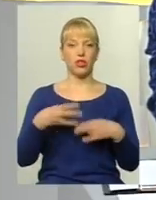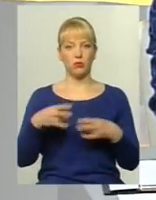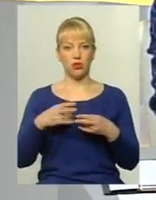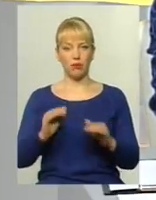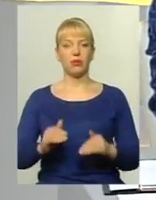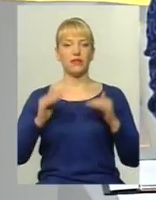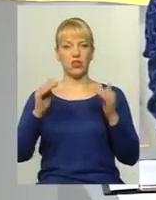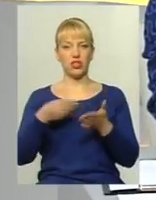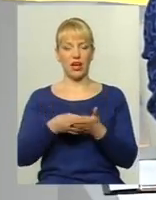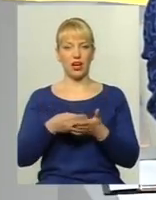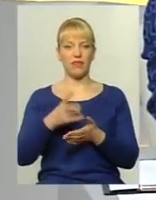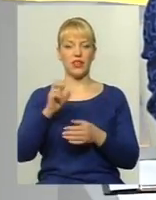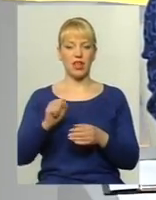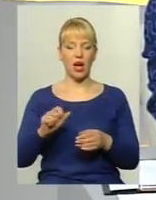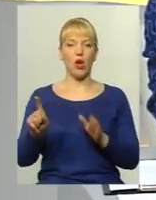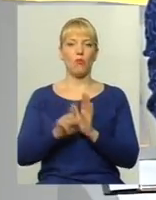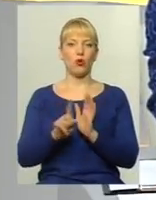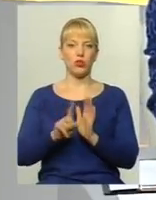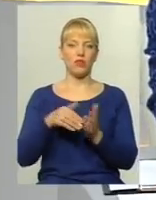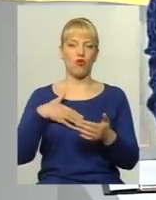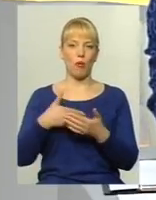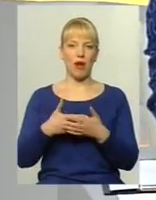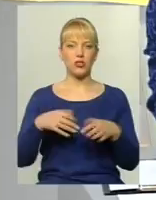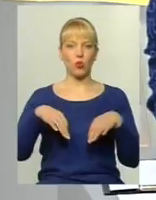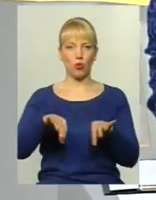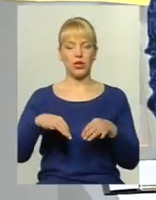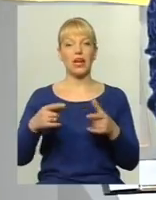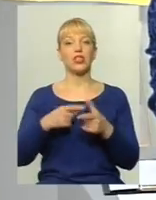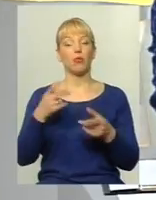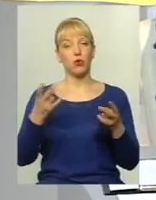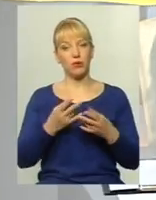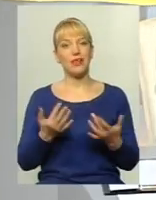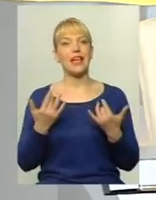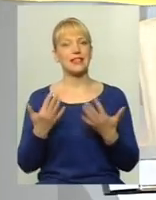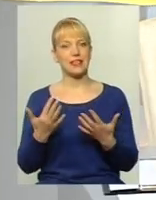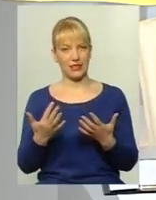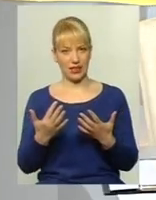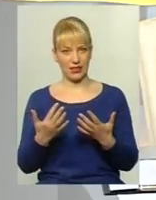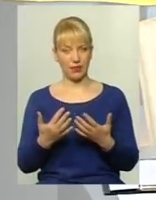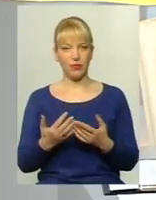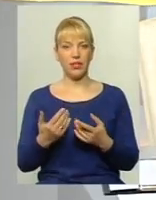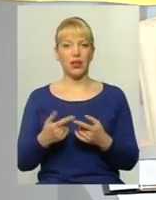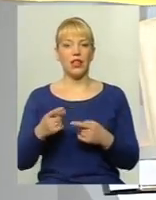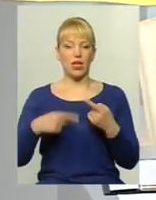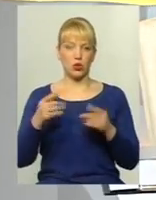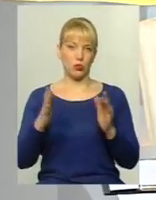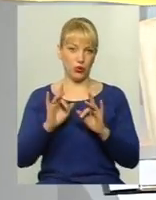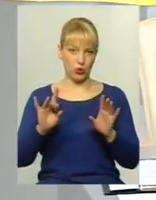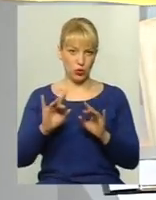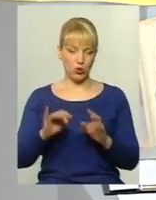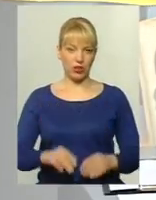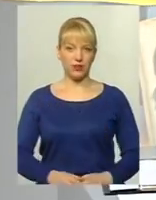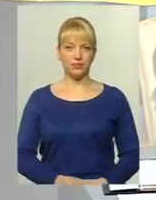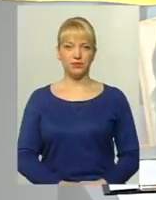тарифи на проїзд у громадському транспорті і якщо потрібно, то наскільки Пролог у наступному сюжеті і далі продовжимо